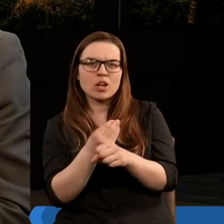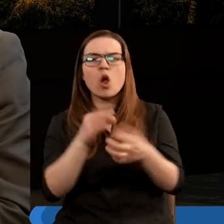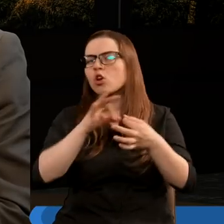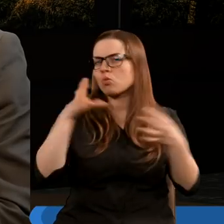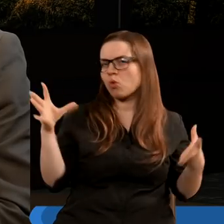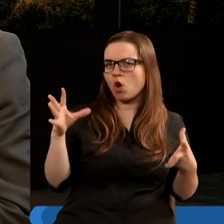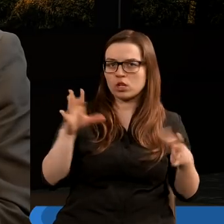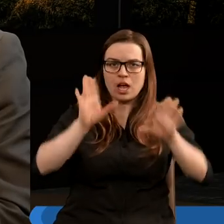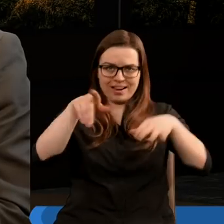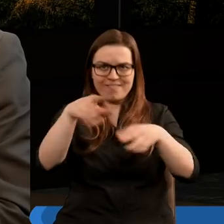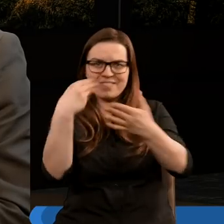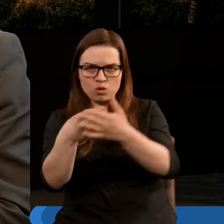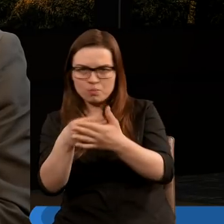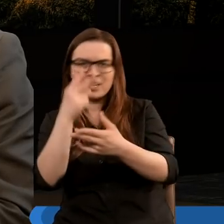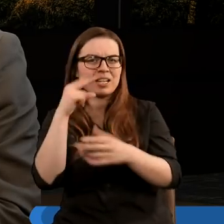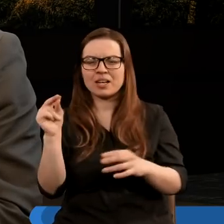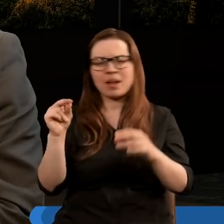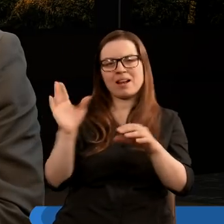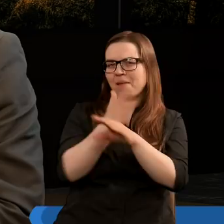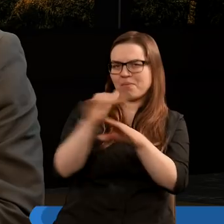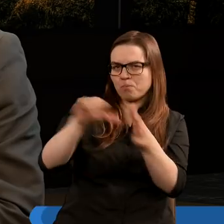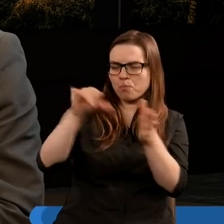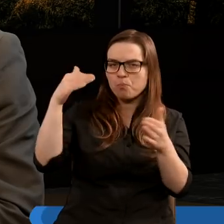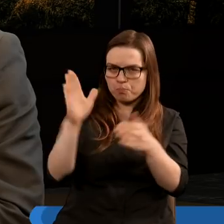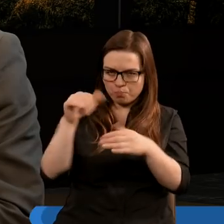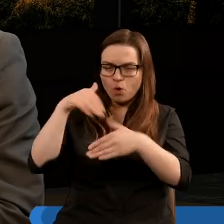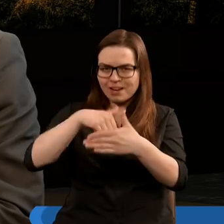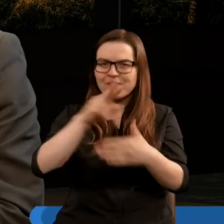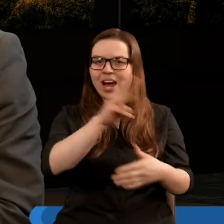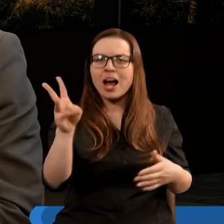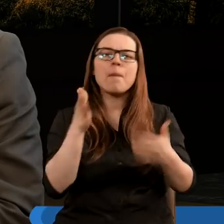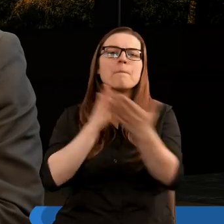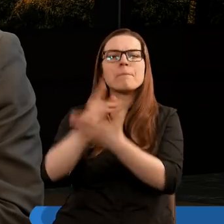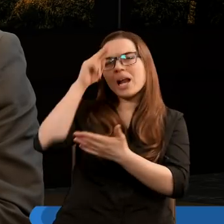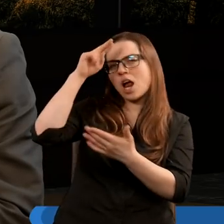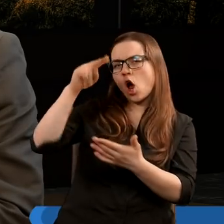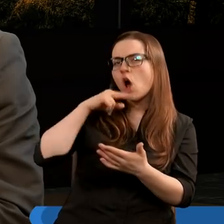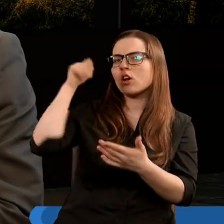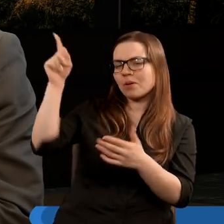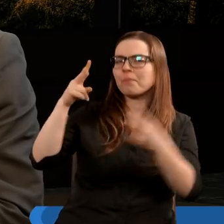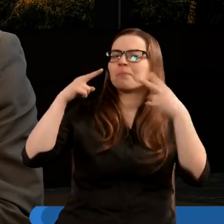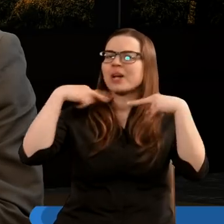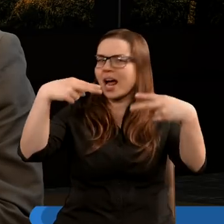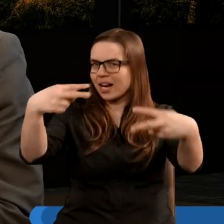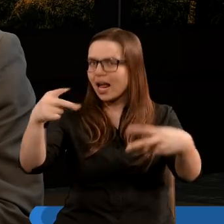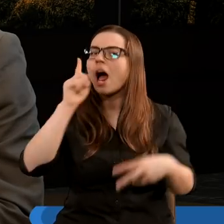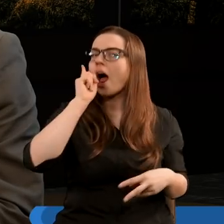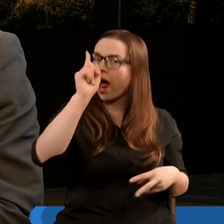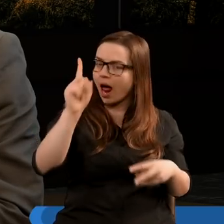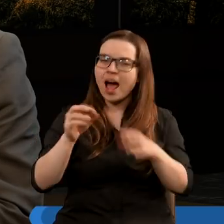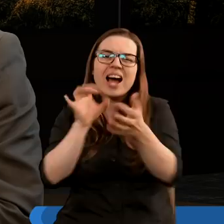albo złotem zostaliście wykupieni z marnego postępowania waszego przez ojców wam przekazanego,